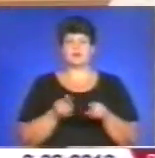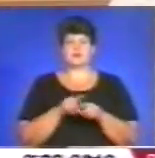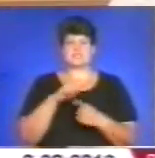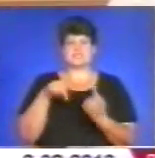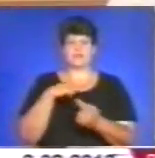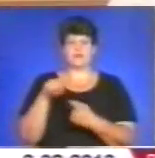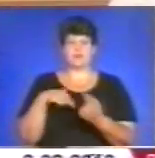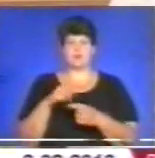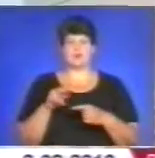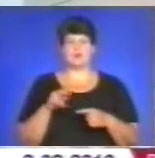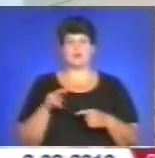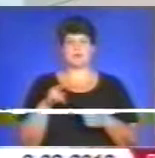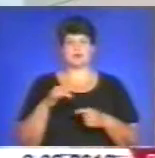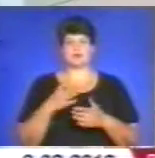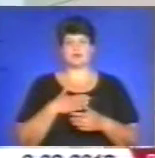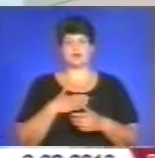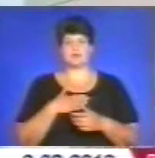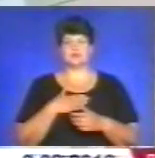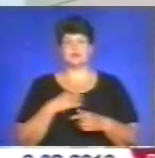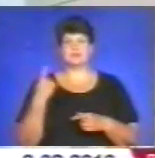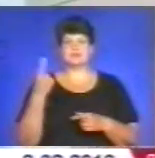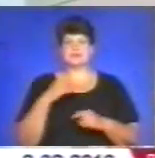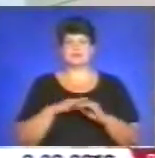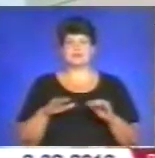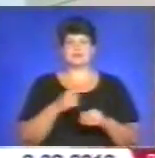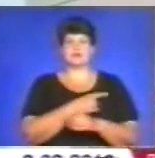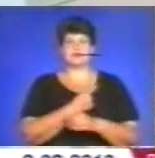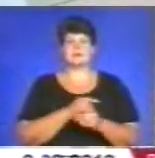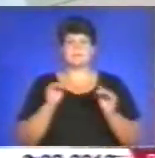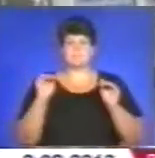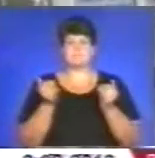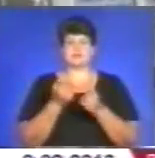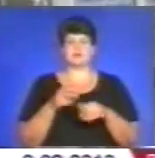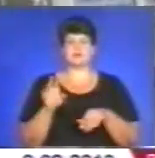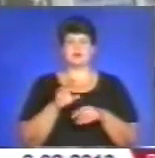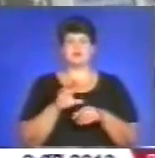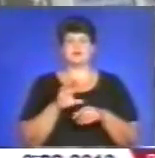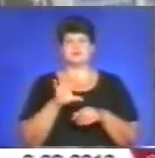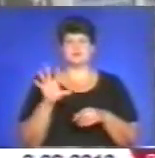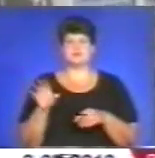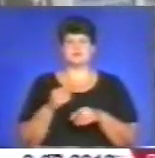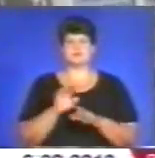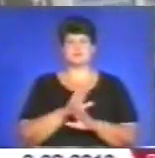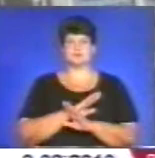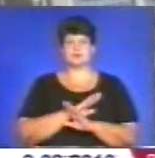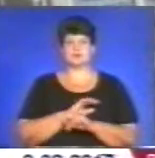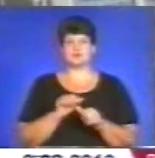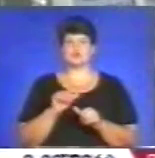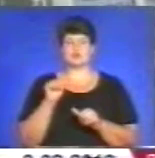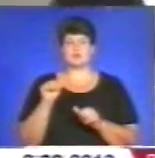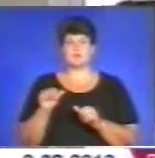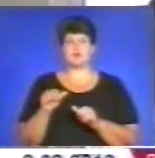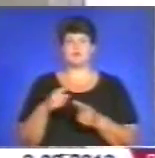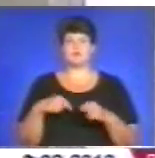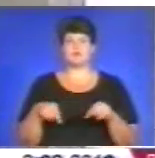для лабораторії нашої. В обласній дитячій лікарні найнижча летальність зі всіх обласних лікарень України. Зокрема, і у відділенні